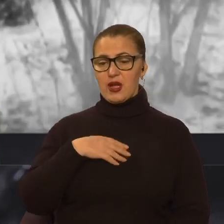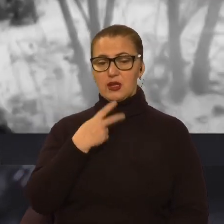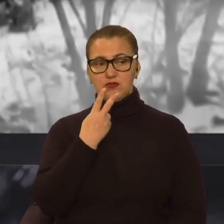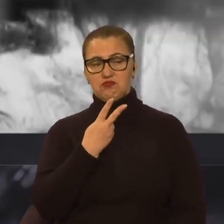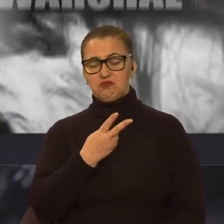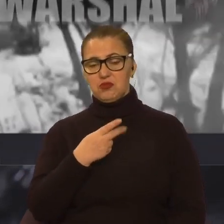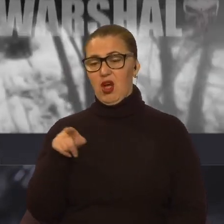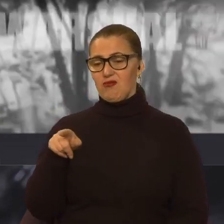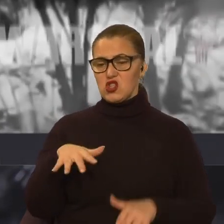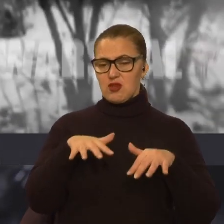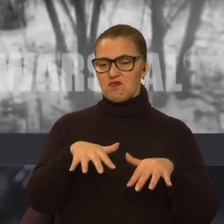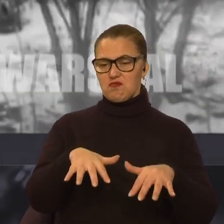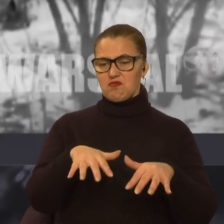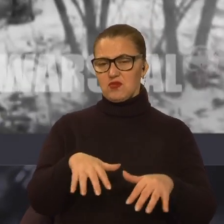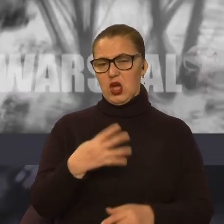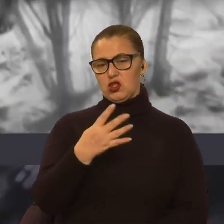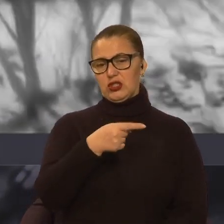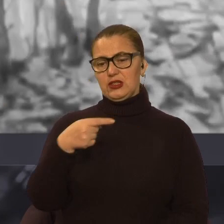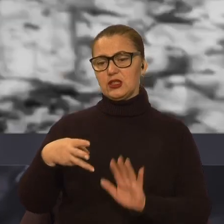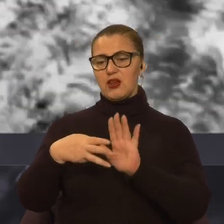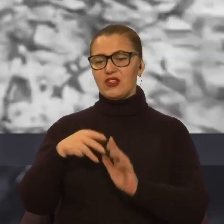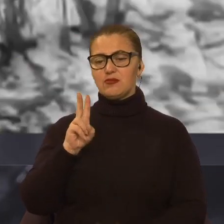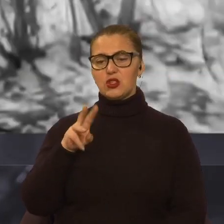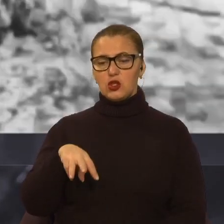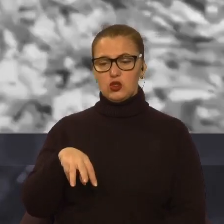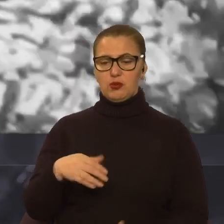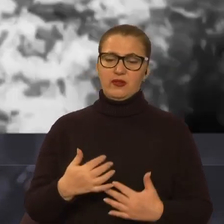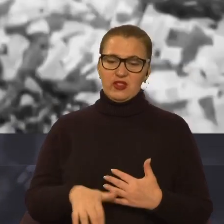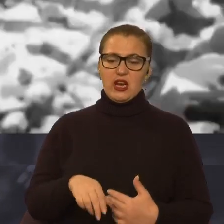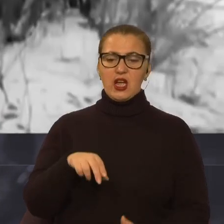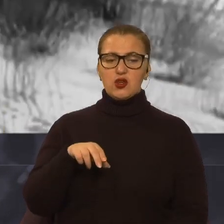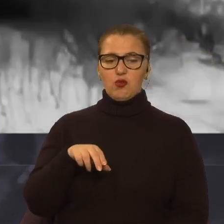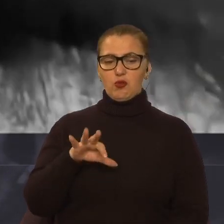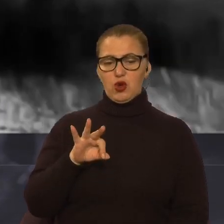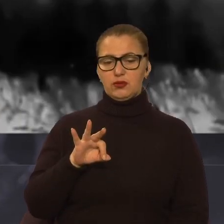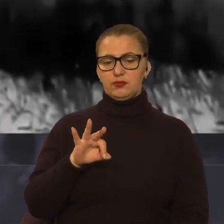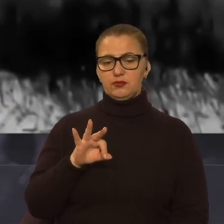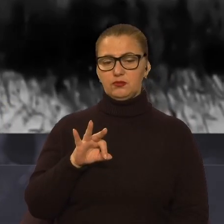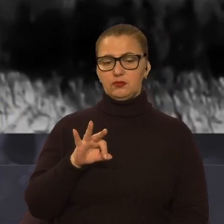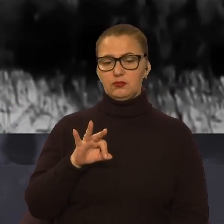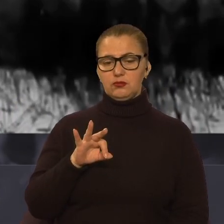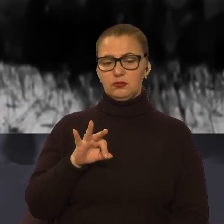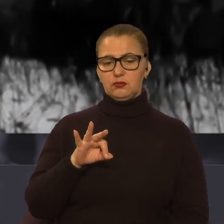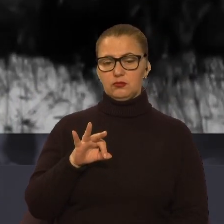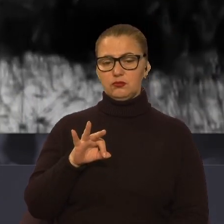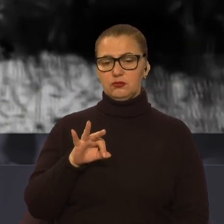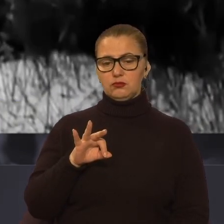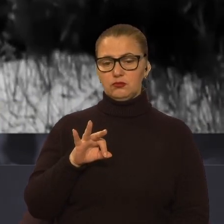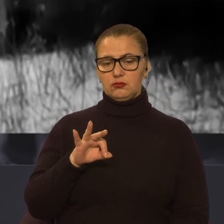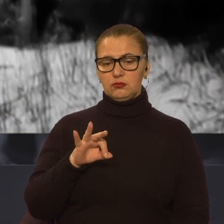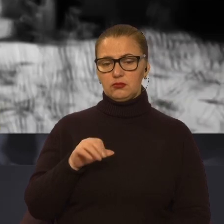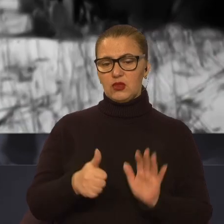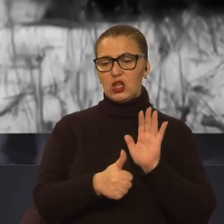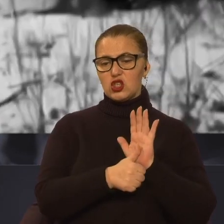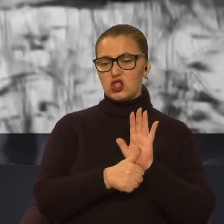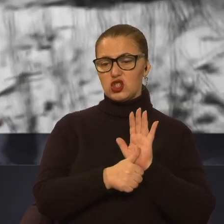вони просунулися вперед від 4 до 8 кілометрів. Тобто в середньому по 6